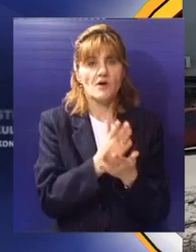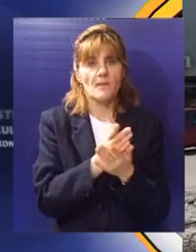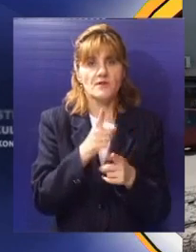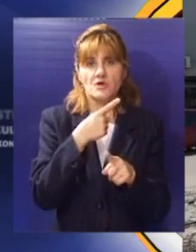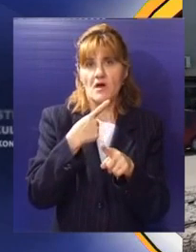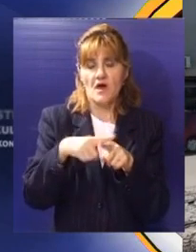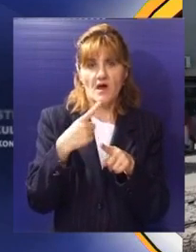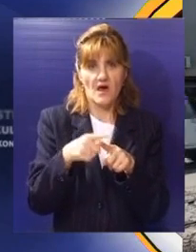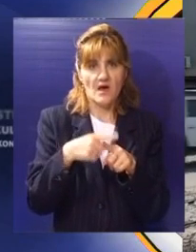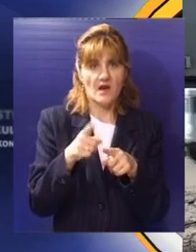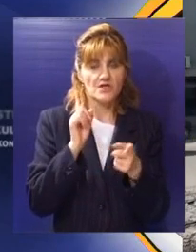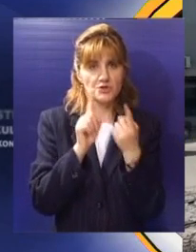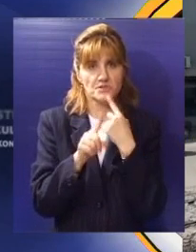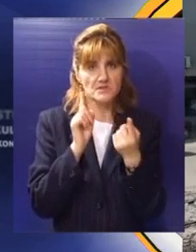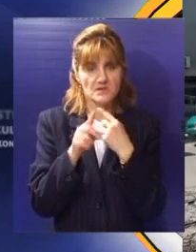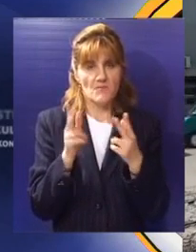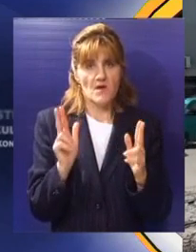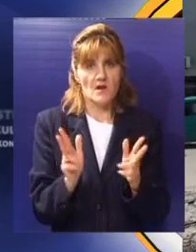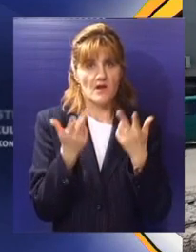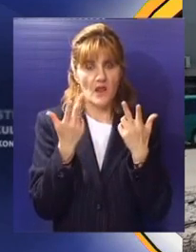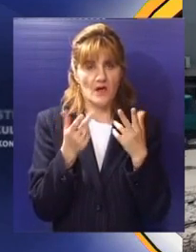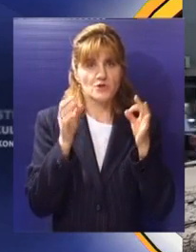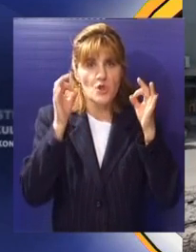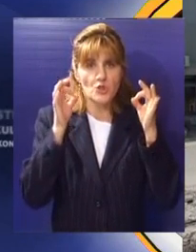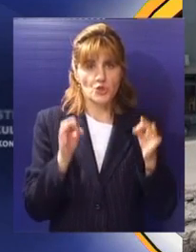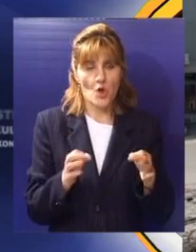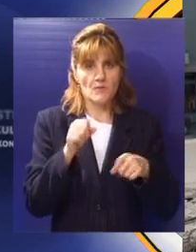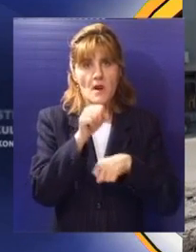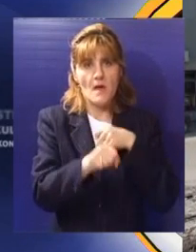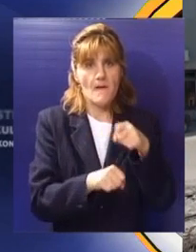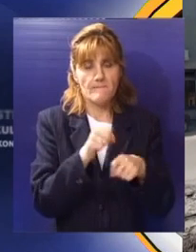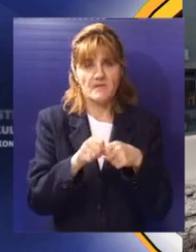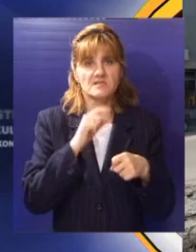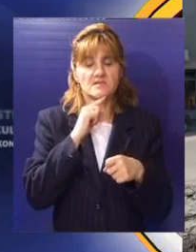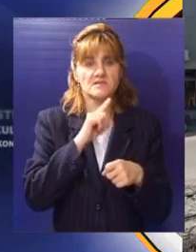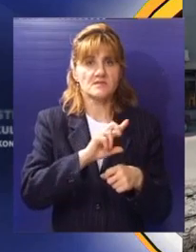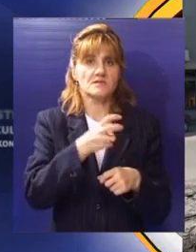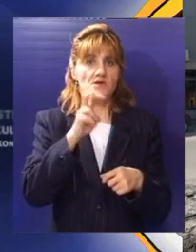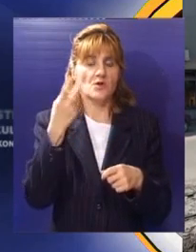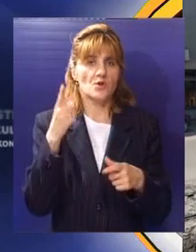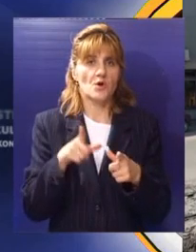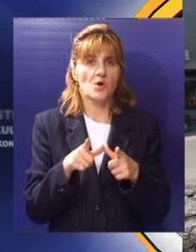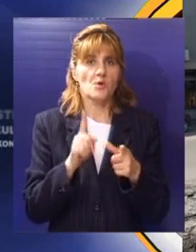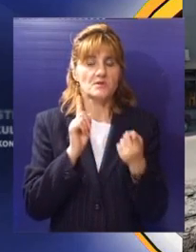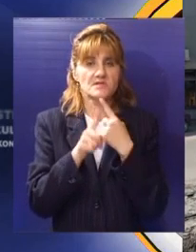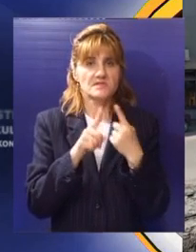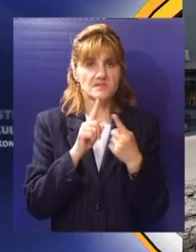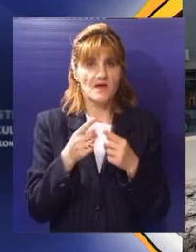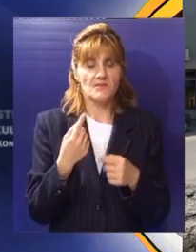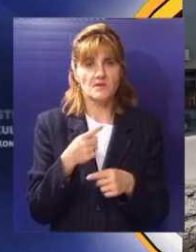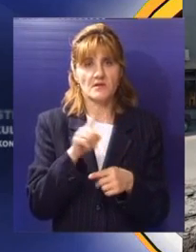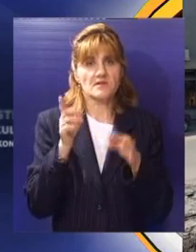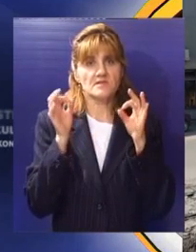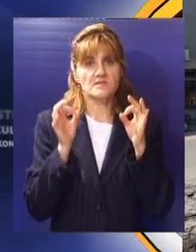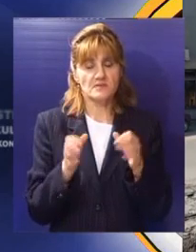biti je rešeno znači biti je regulacijen saobraćaja biti je normalni tok i za bicikliste i za samih učesnika saobraćaja i zbog